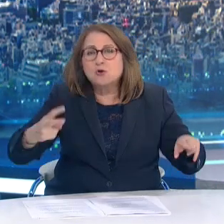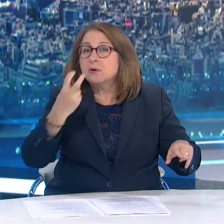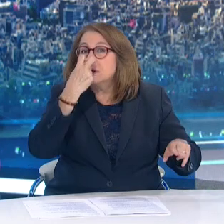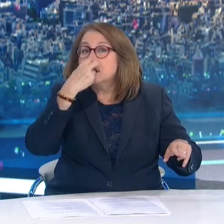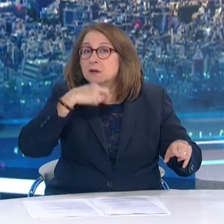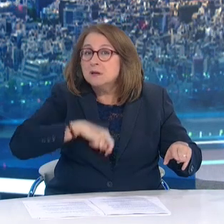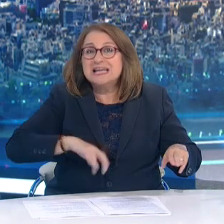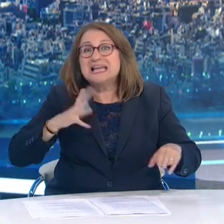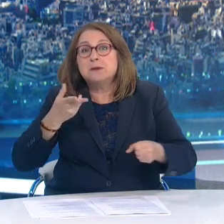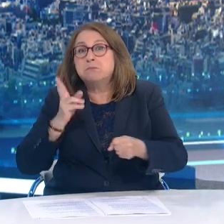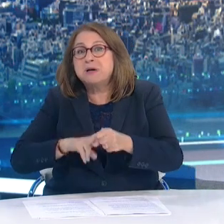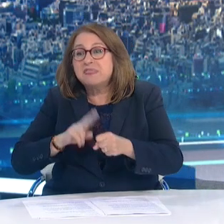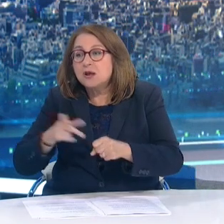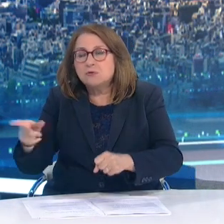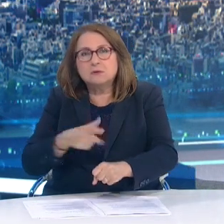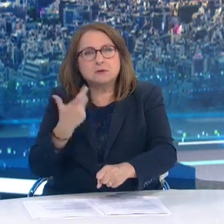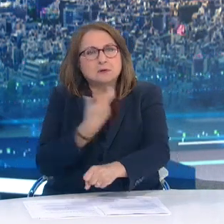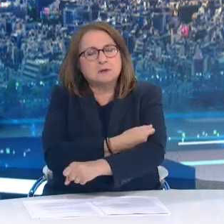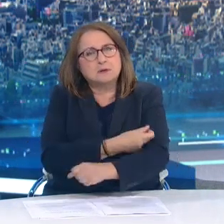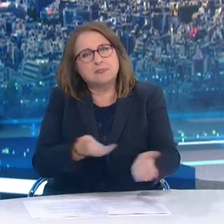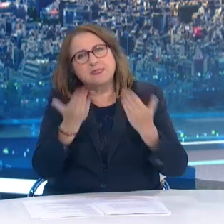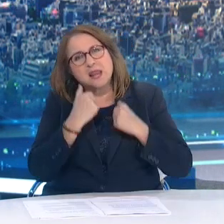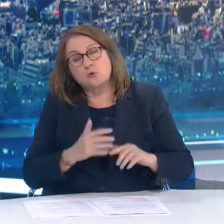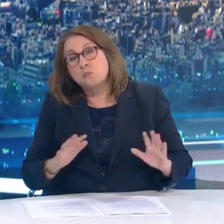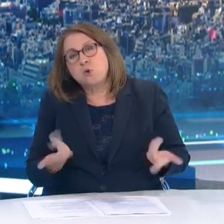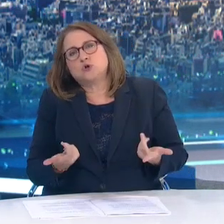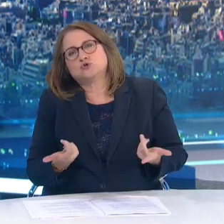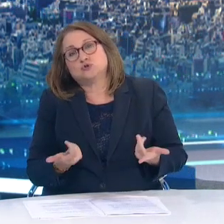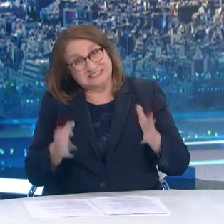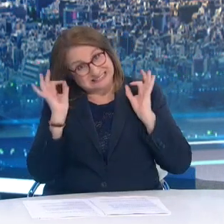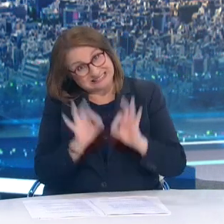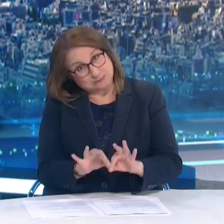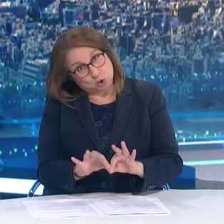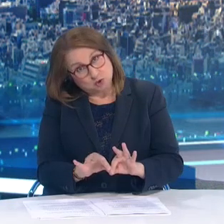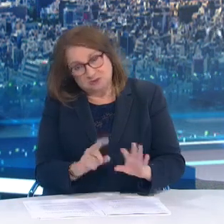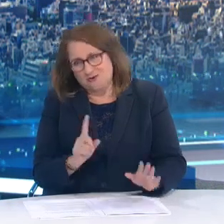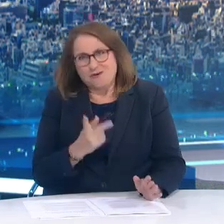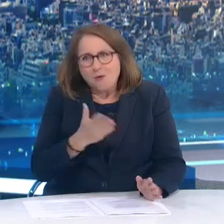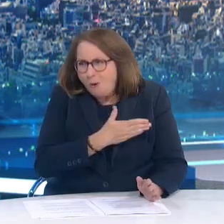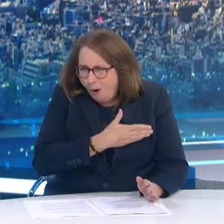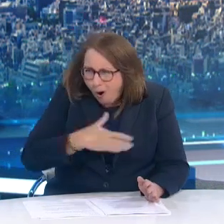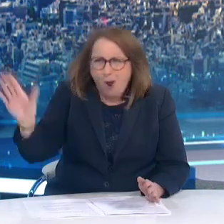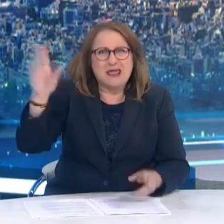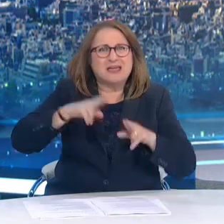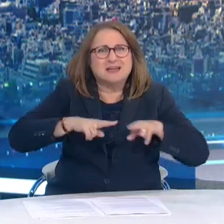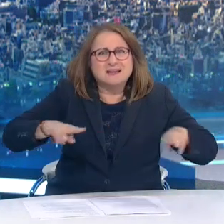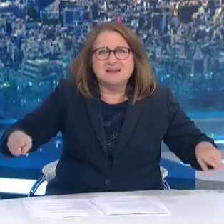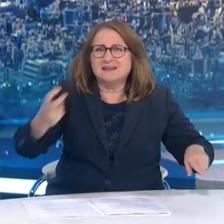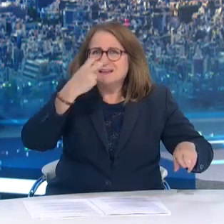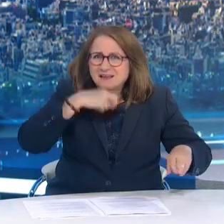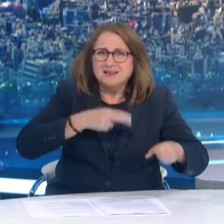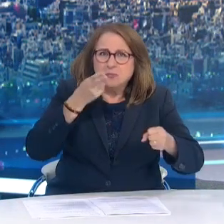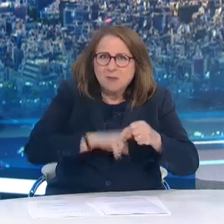ανεμβολίαστοι Έχουμε ευθύνη απέναντι στους ανθρώπους Ωραία Και μία ερώτηση σας παρακαλώ